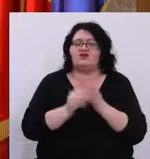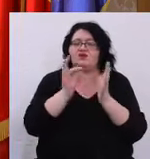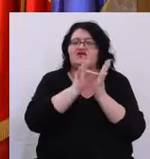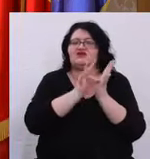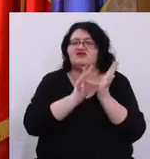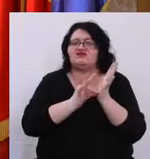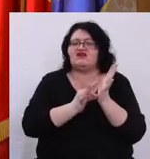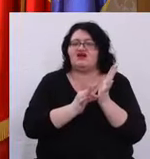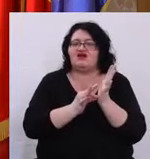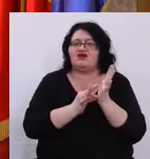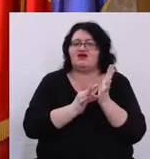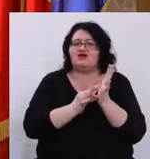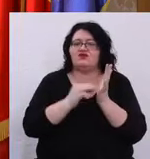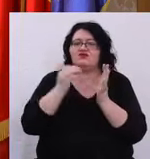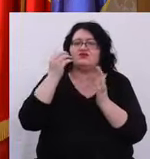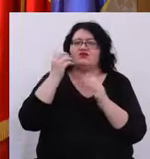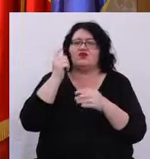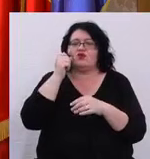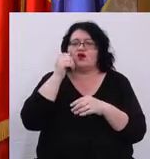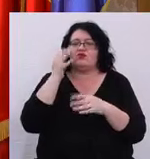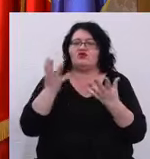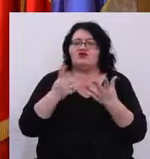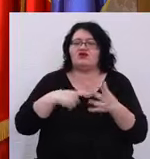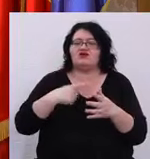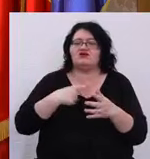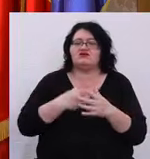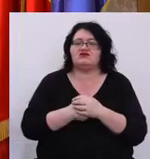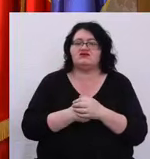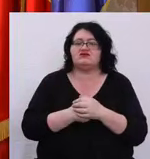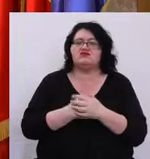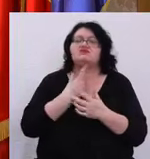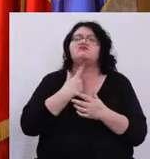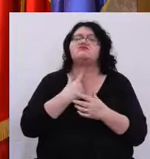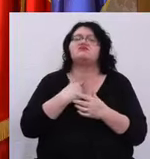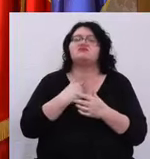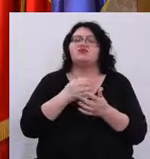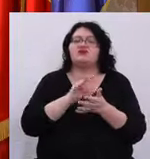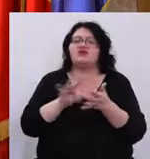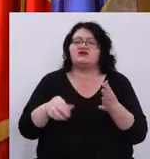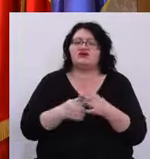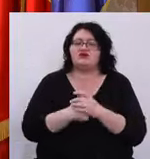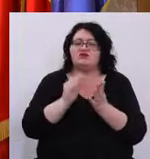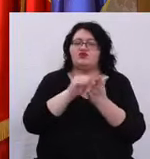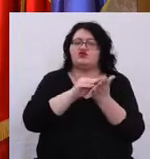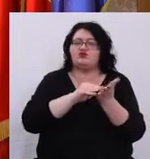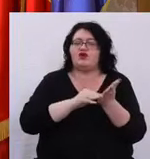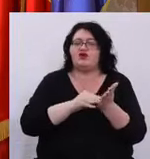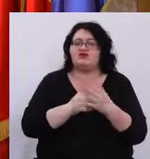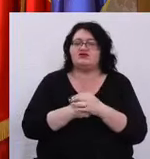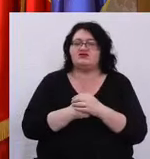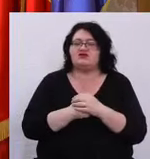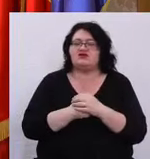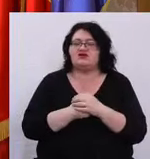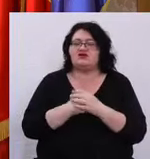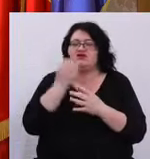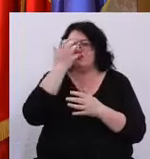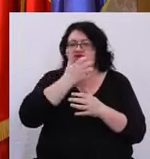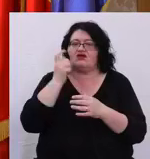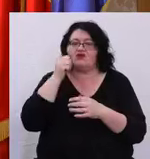listele intelectualilor Care sunt amenințați au fost puși pe o listă neagră